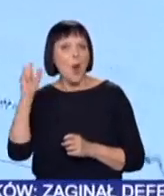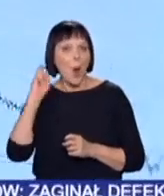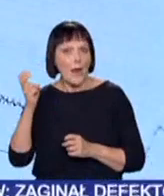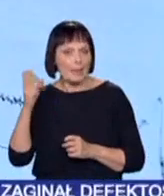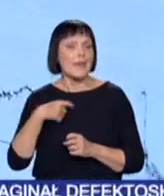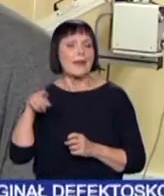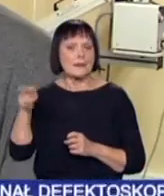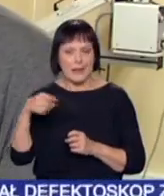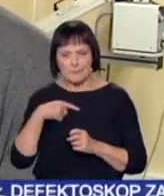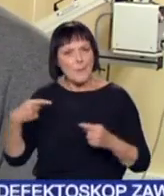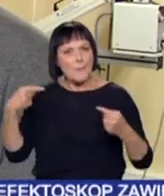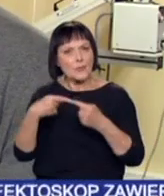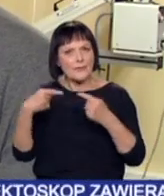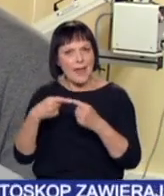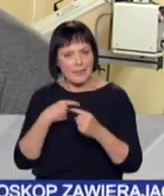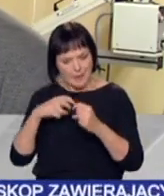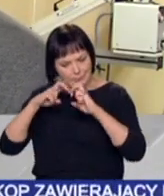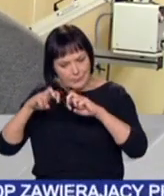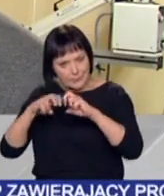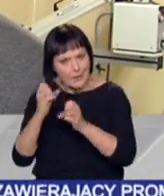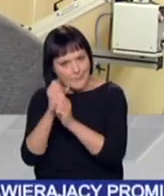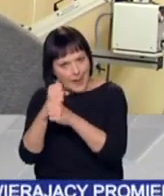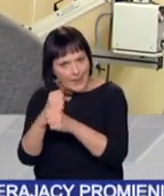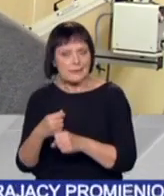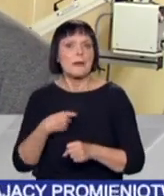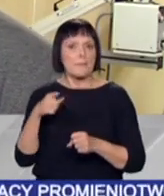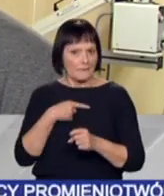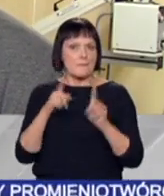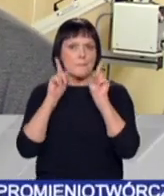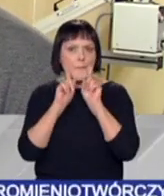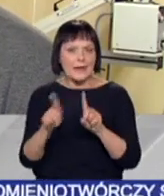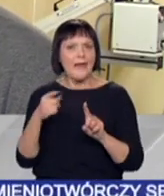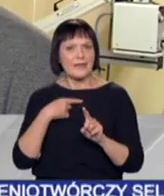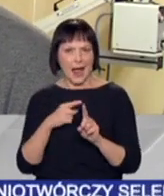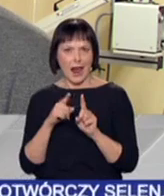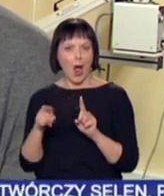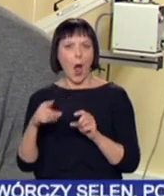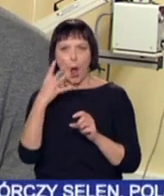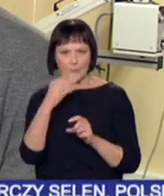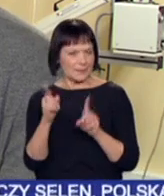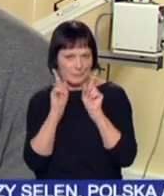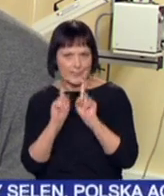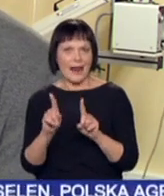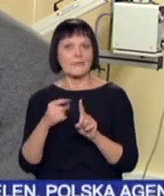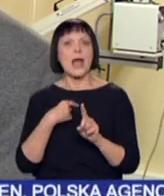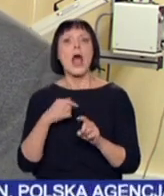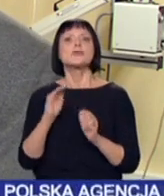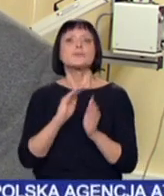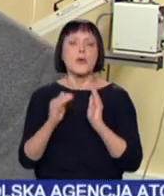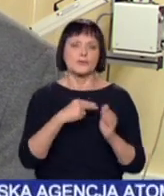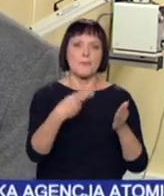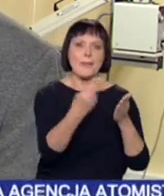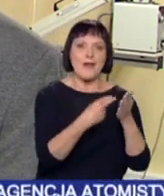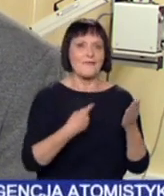ze swoimi badaniami. Stwierdzili, tak, że ten obraz jest autentyczny ze względu na materiały, na sposób malowania, na